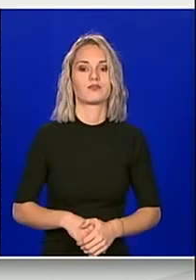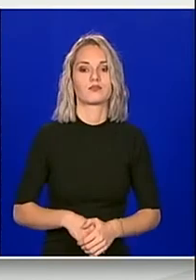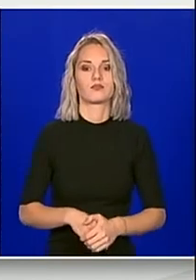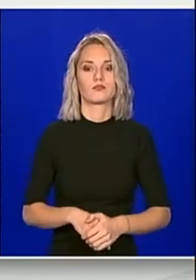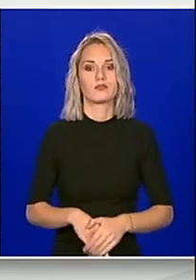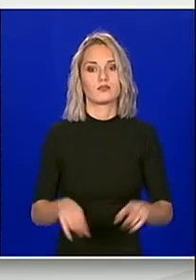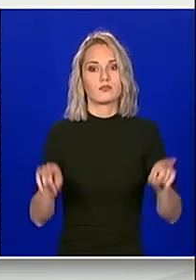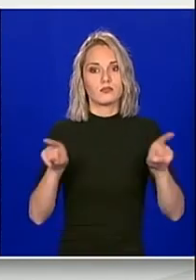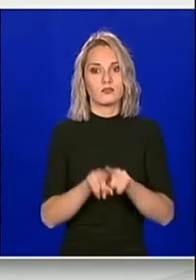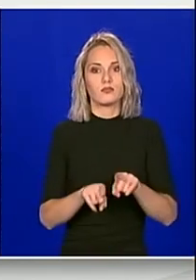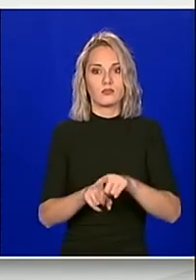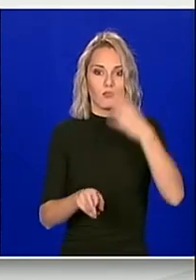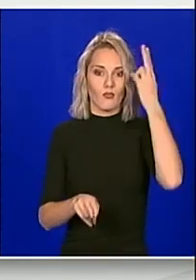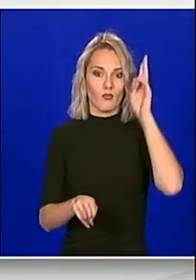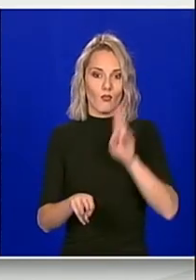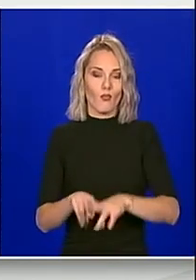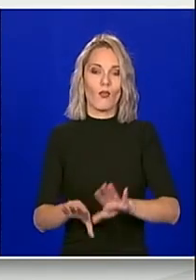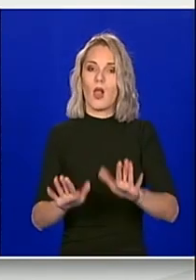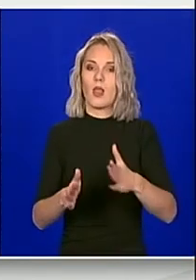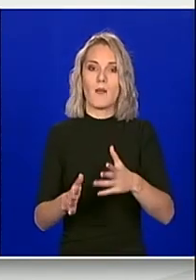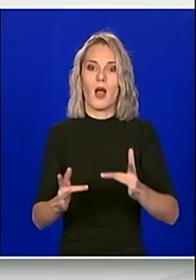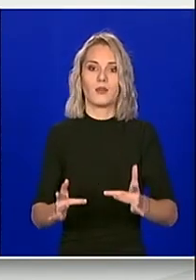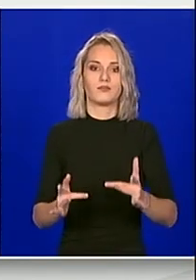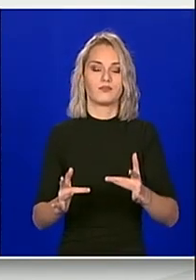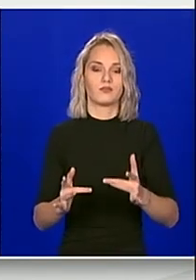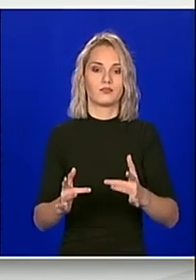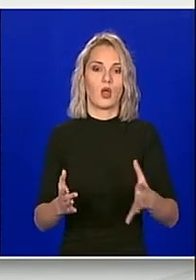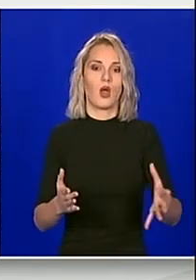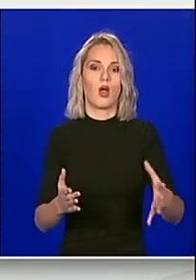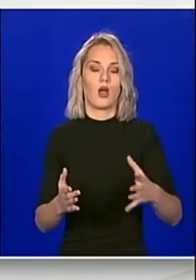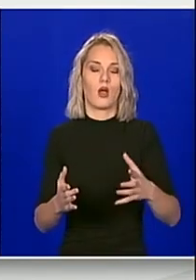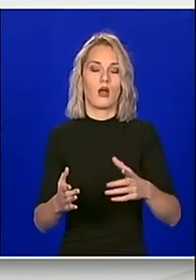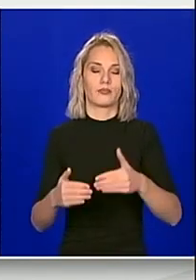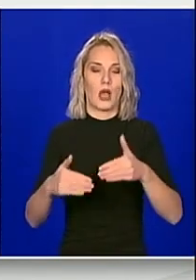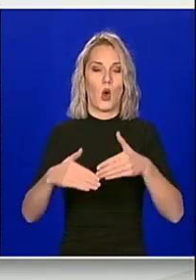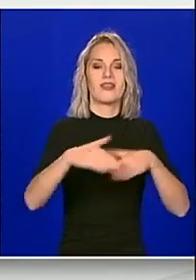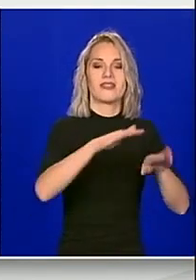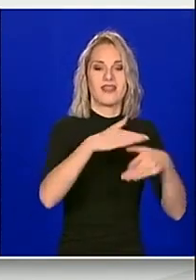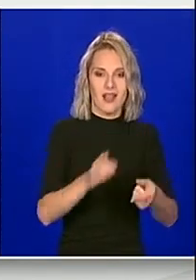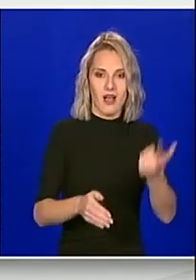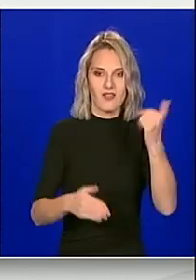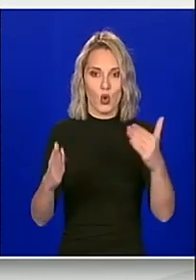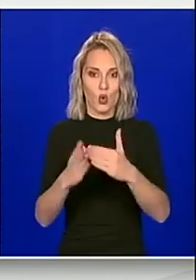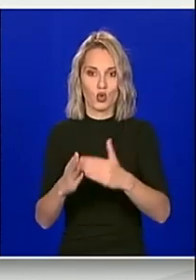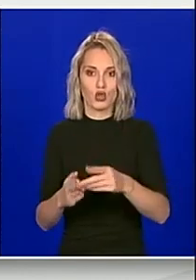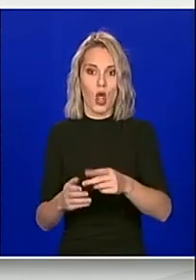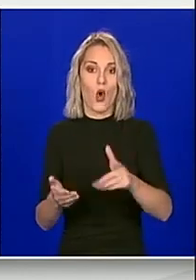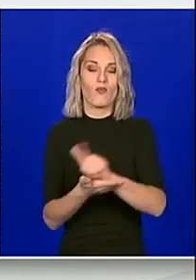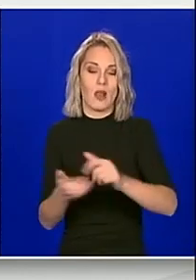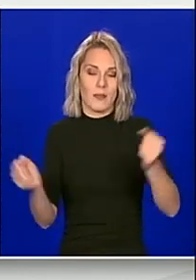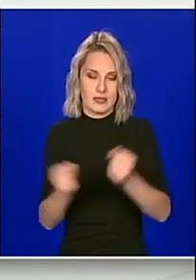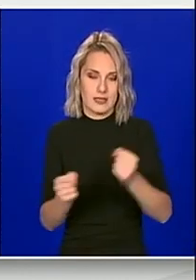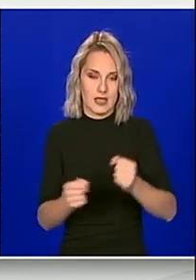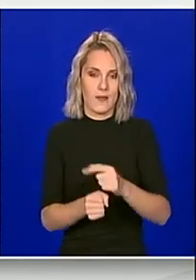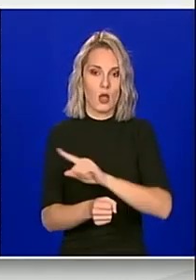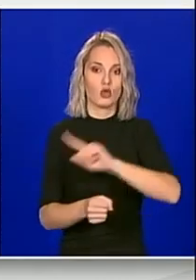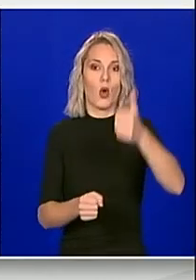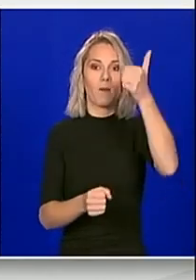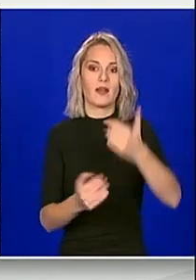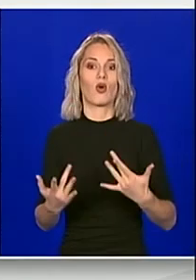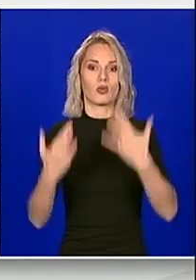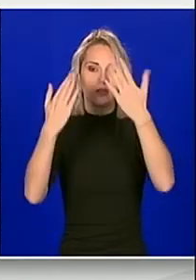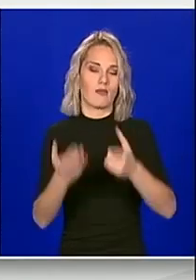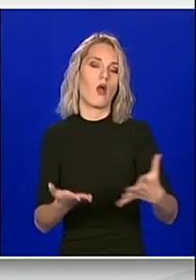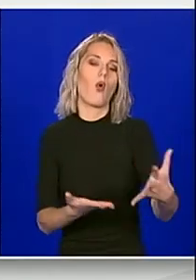donosimo odluku da nema deložacija u zimskom razdobju, a to je od 1. studenog do 1. travnja, znači isto tako u